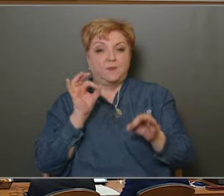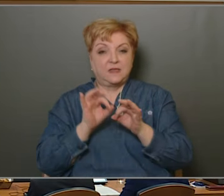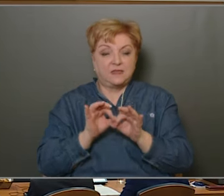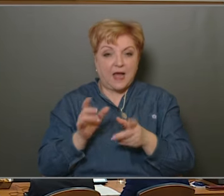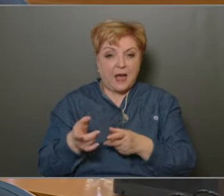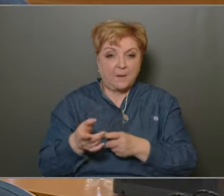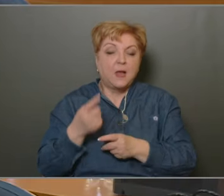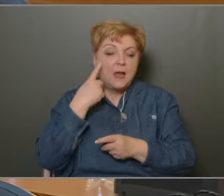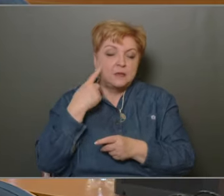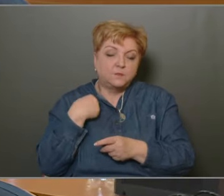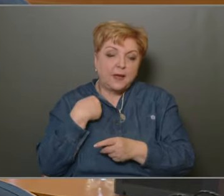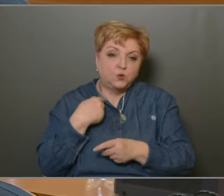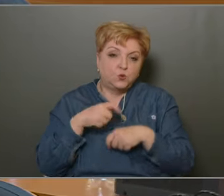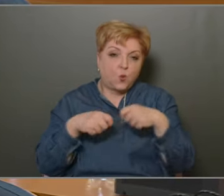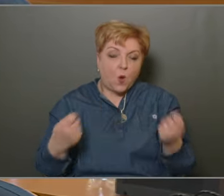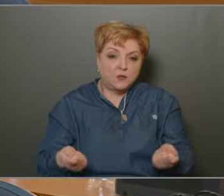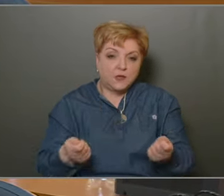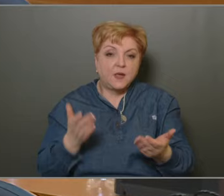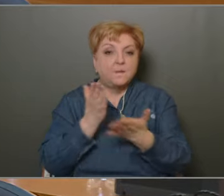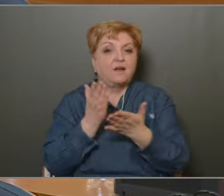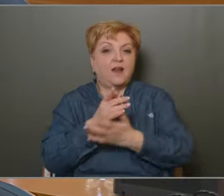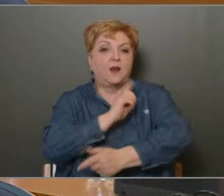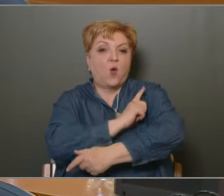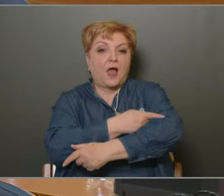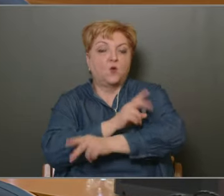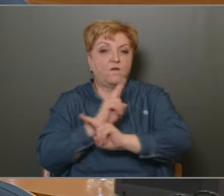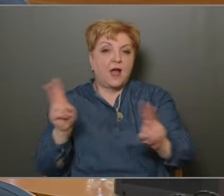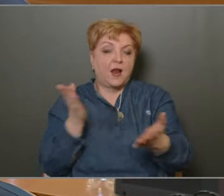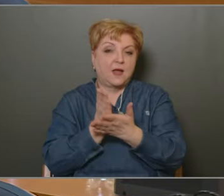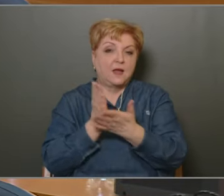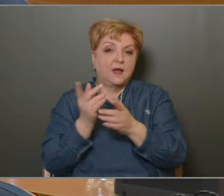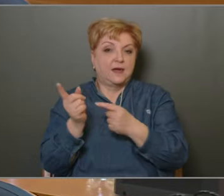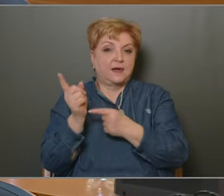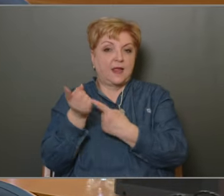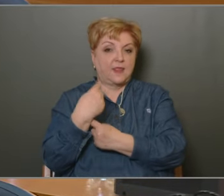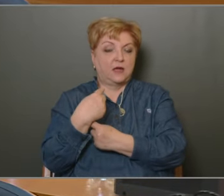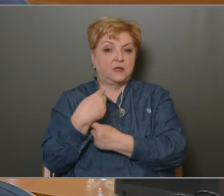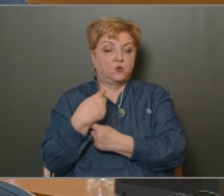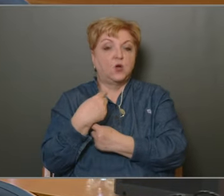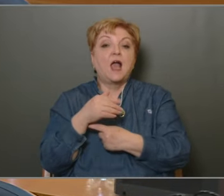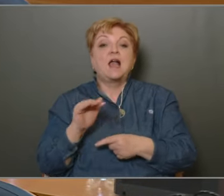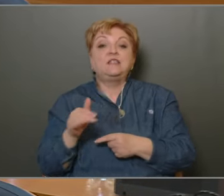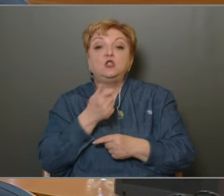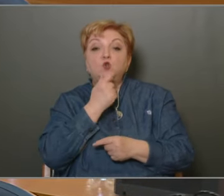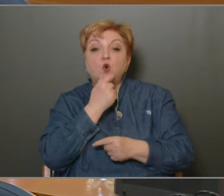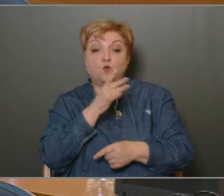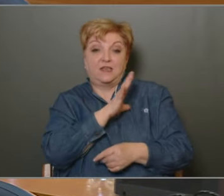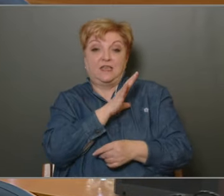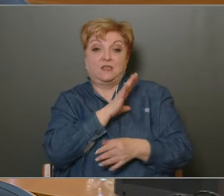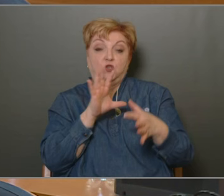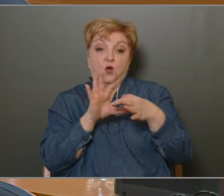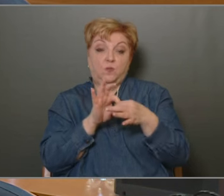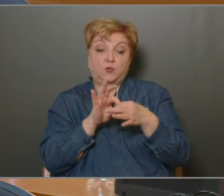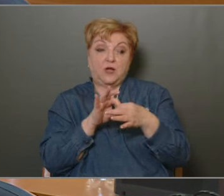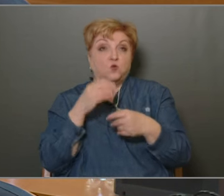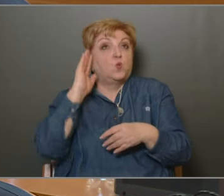kell, de ezt el tudtok látni Tehát megfelelő erővel rendelkezünk hozzá A kiskorú veszélyeztetések kapcsán pedig én úgy emlékszem, hogy